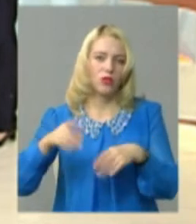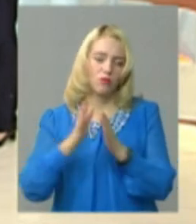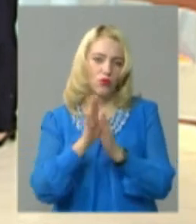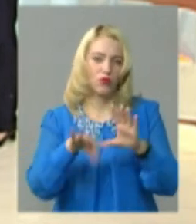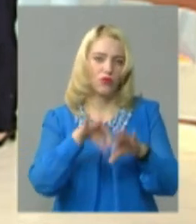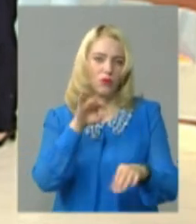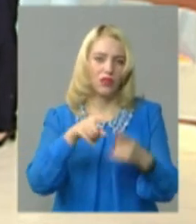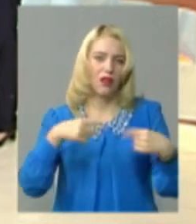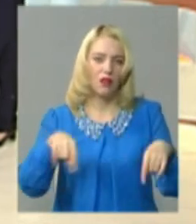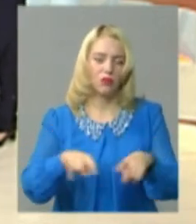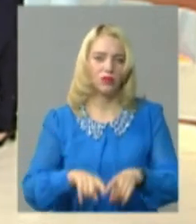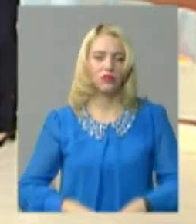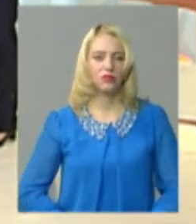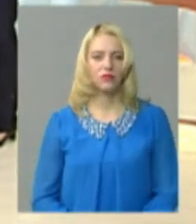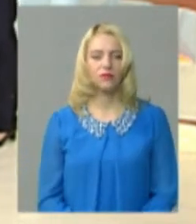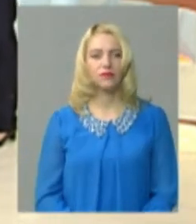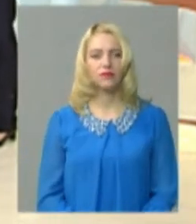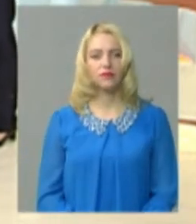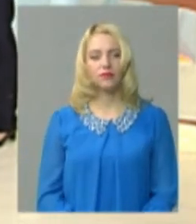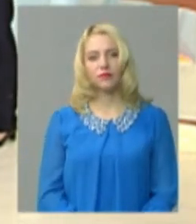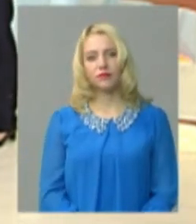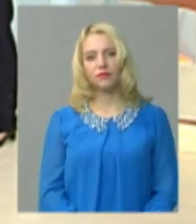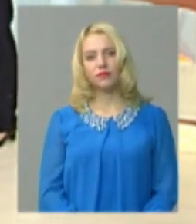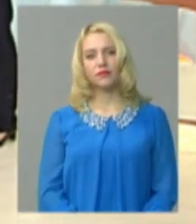галузю визначитись, і я озвучу питання. Прошу.